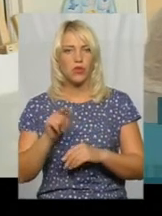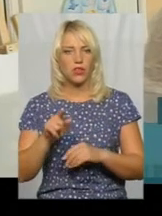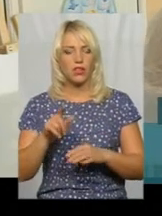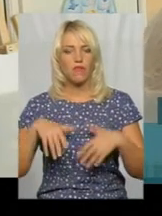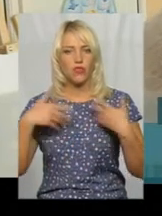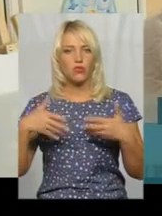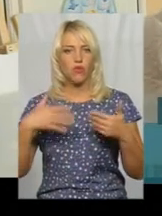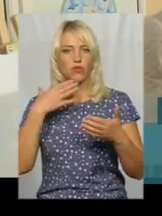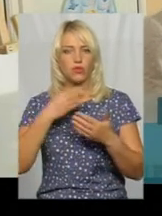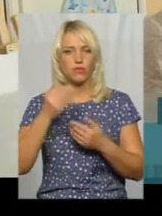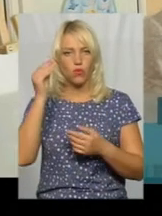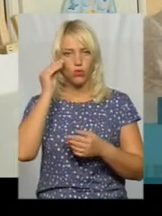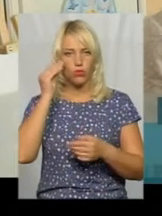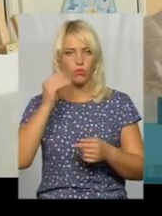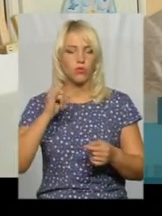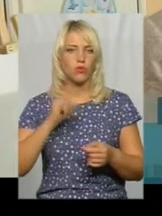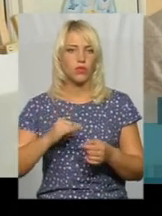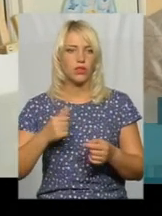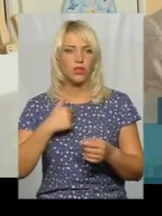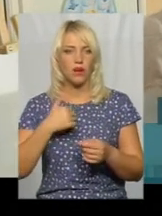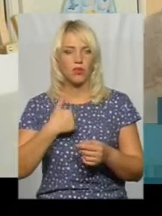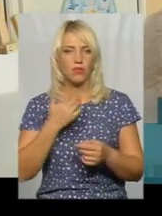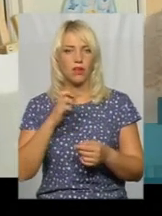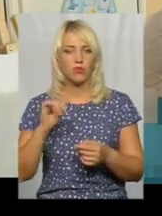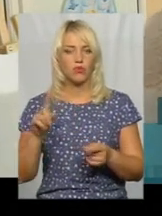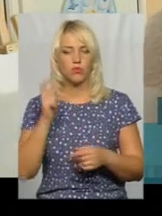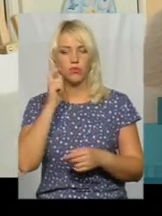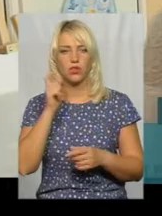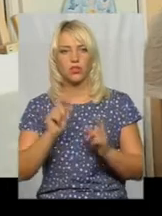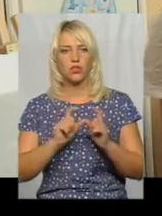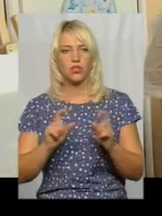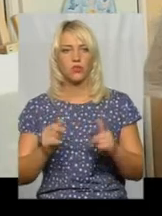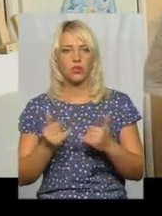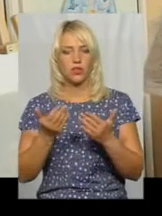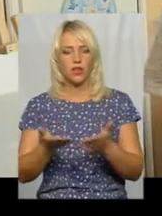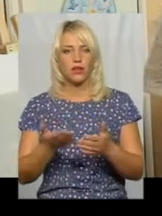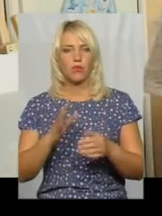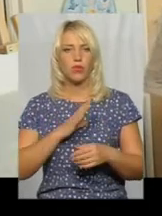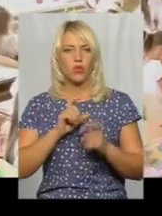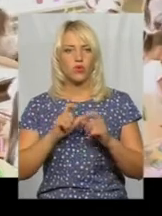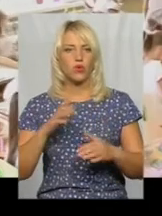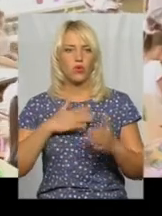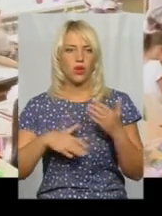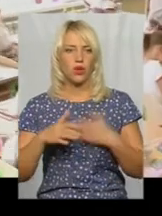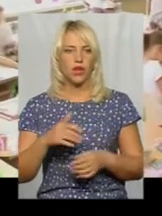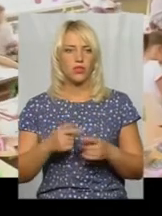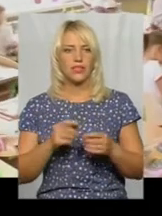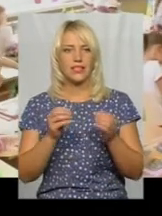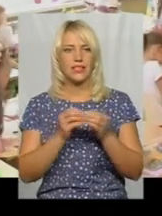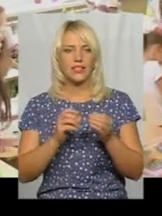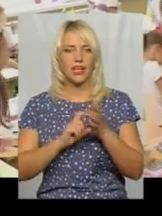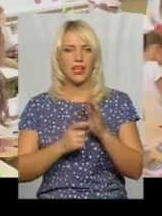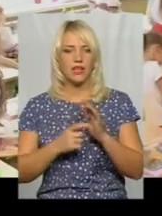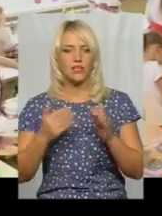українська школа. Ну і я би хотіла, щоб українська школа для них стала школою радості. З десяти класів нової